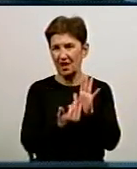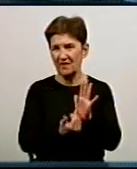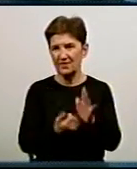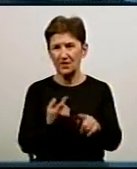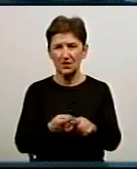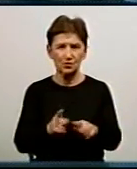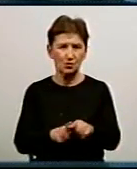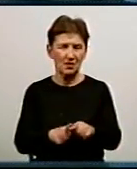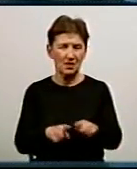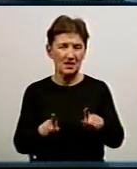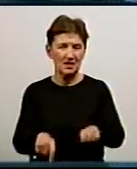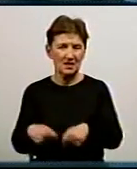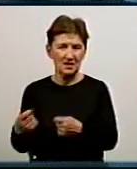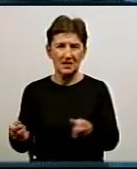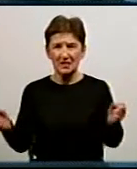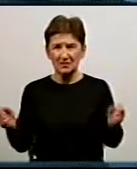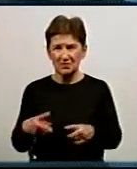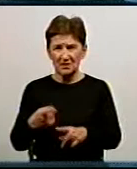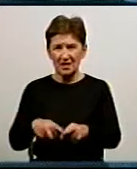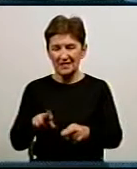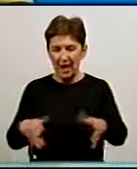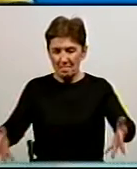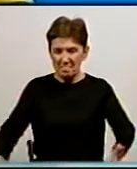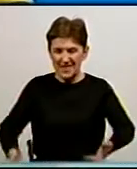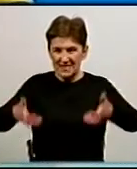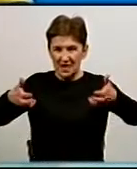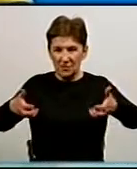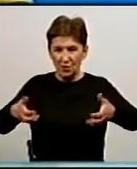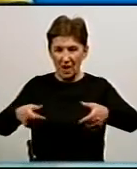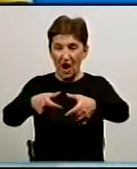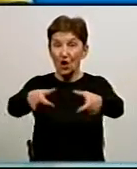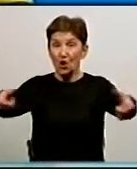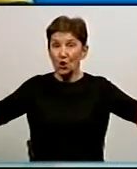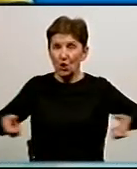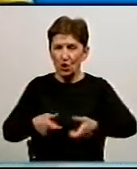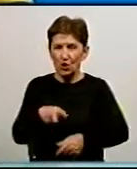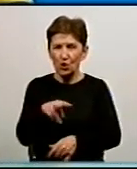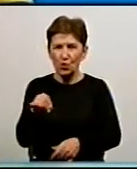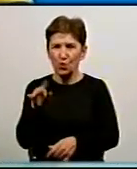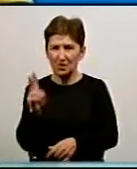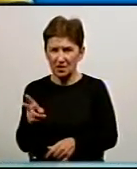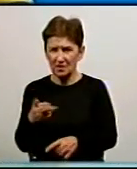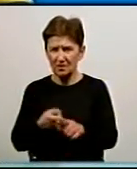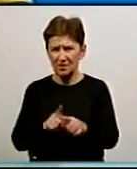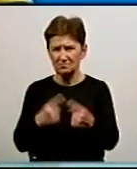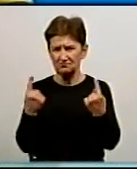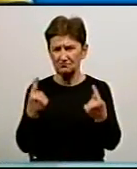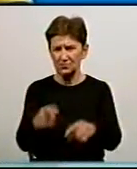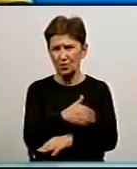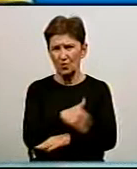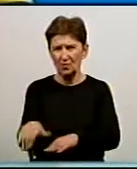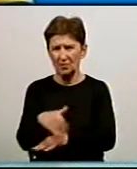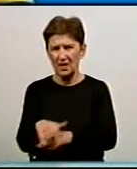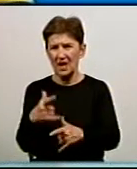Міській Раді спеціалізованій інспекції по підняттю люків. Розпочали ми роботи цін на основних магістральних вулицях, де проходить